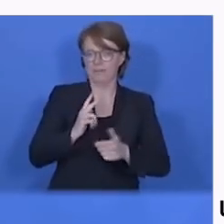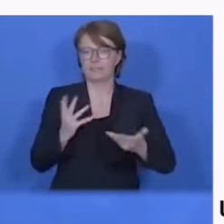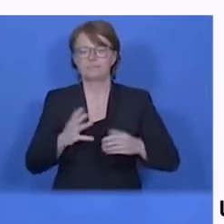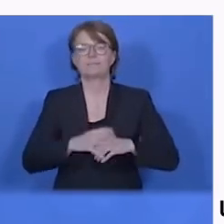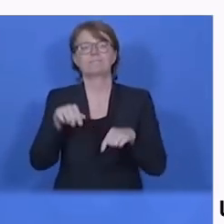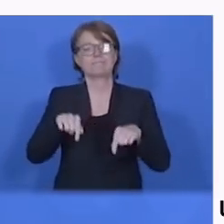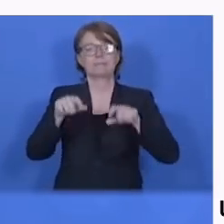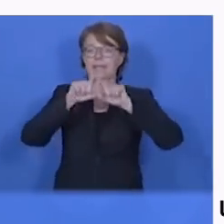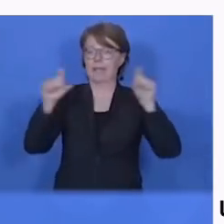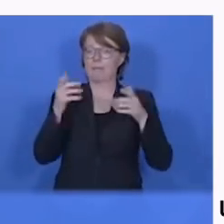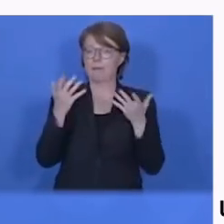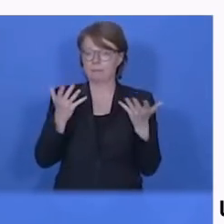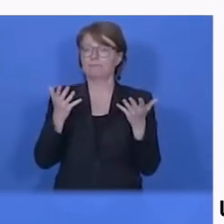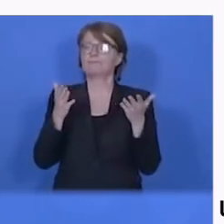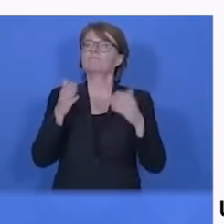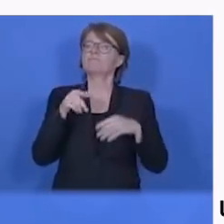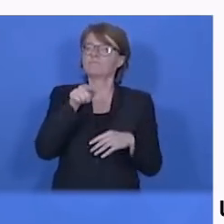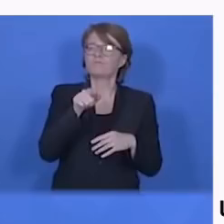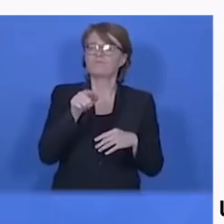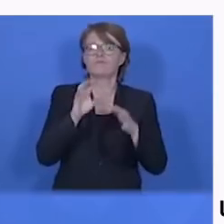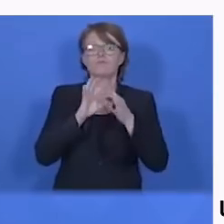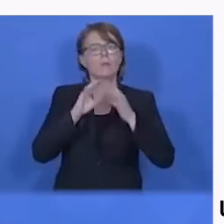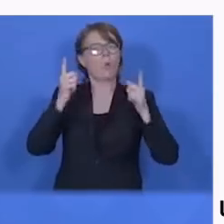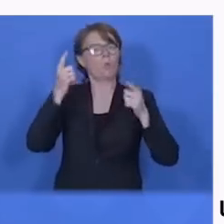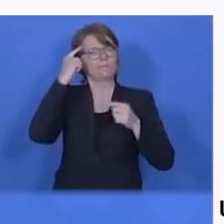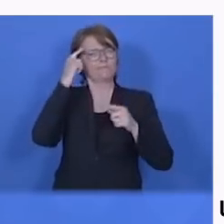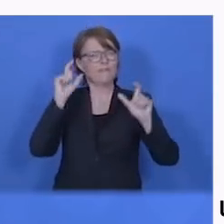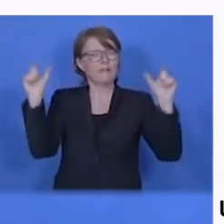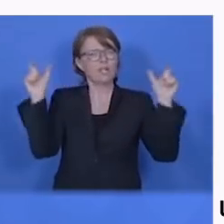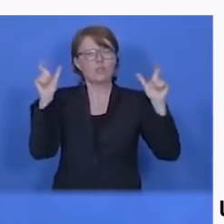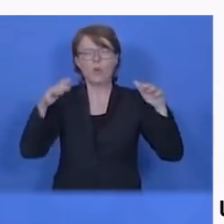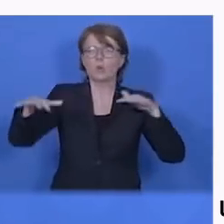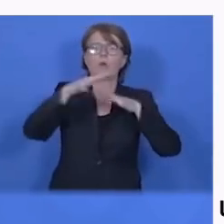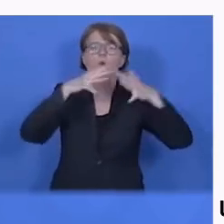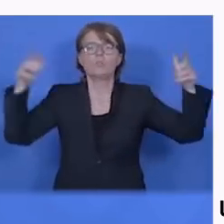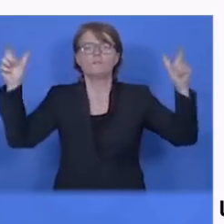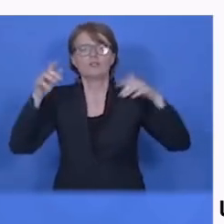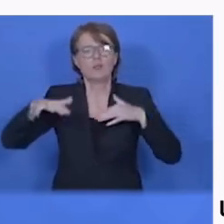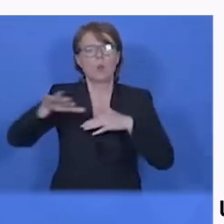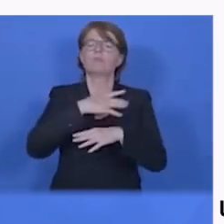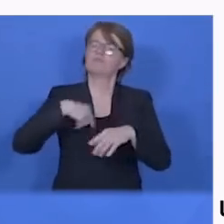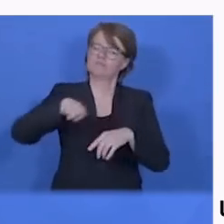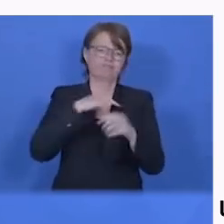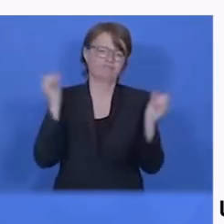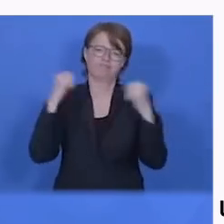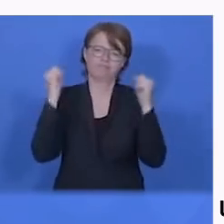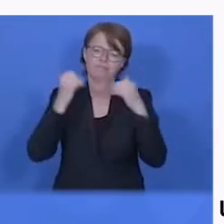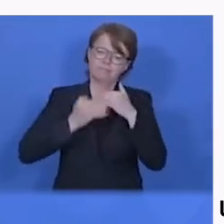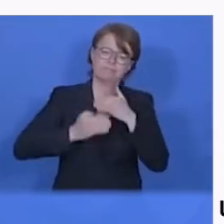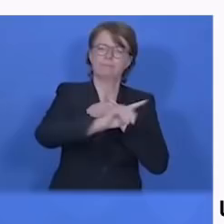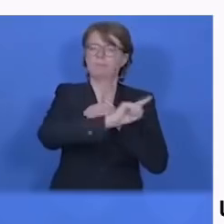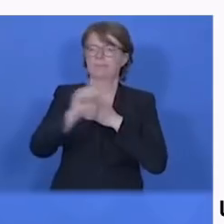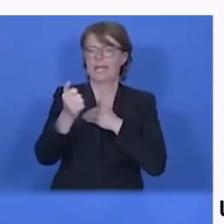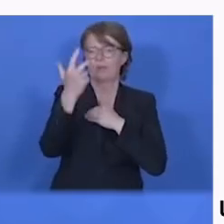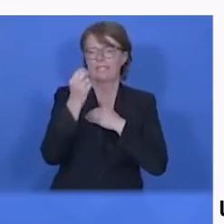گفتن که باید کانسپت های وزارت فرهنگ، وزارت جوانان و وزارت ورزش رو تا شش مای روی میز بگذارن دقیق